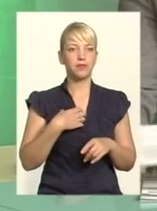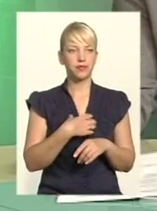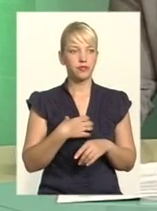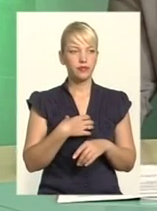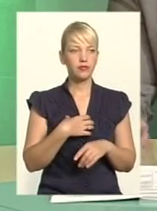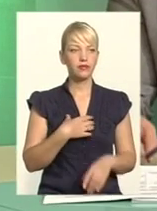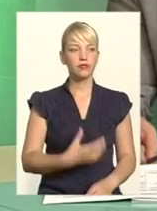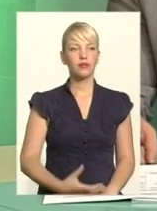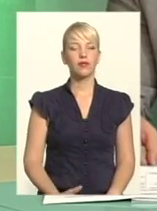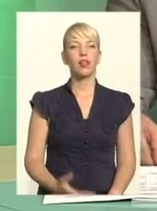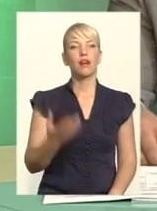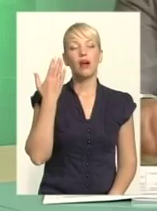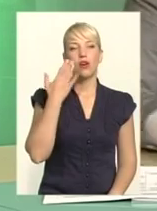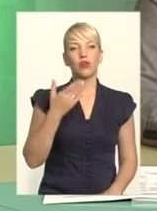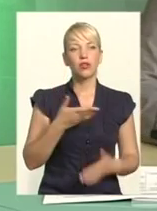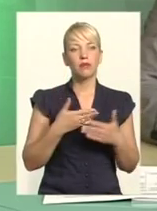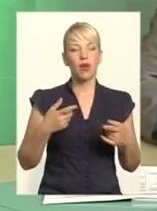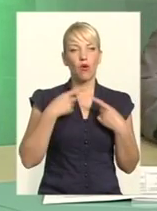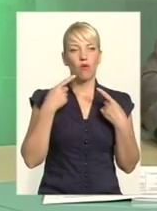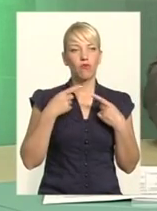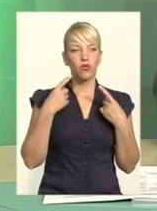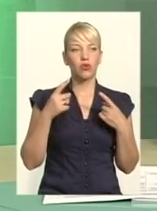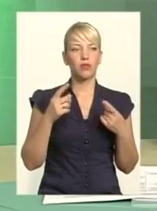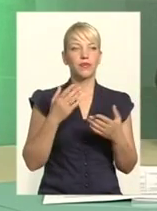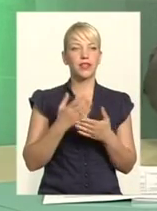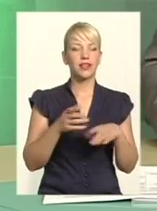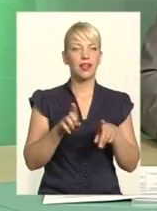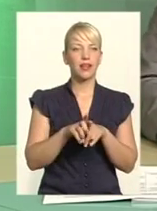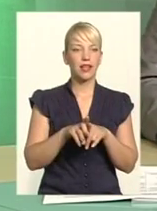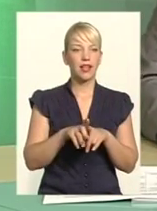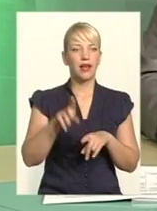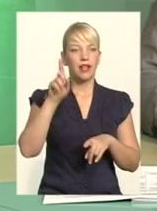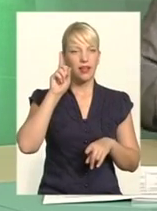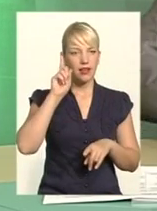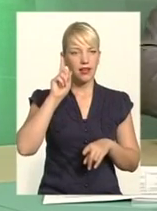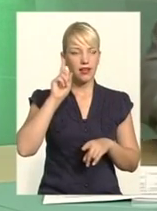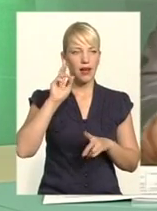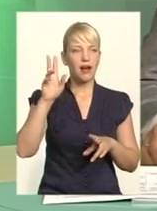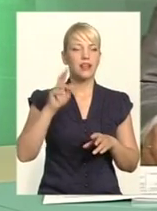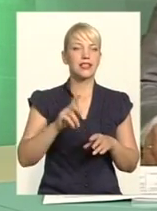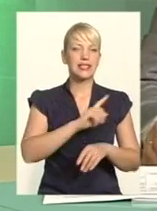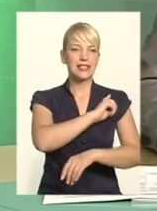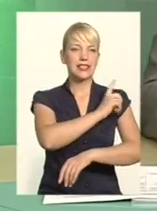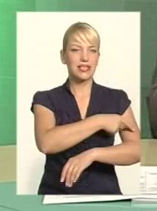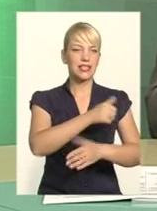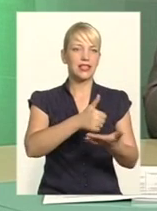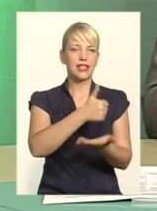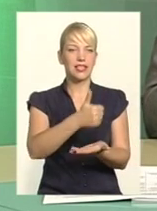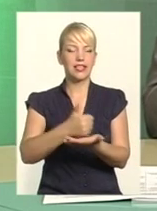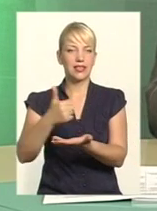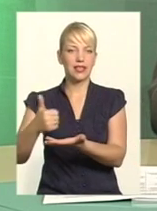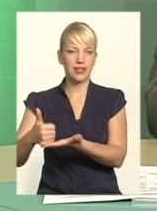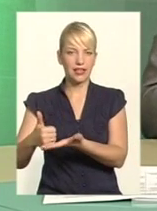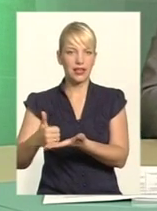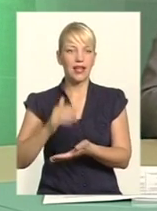є вже популярне гасло, сильні лідери, потужна команда, якісні зміни. Ми якраз говоримо про те,